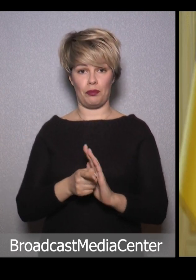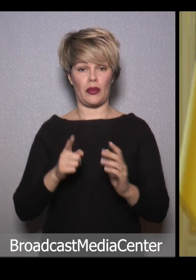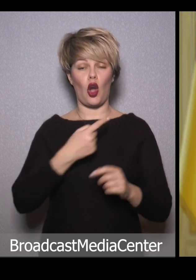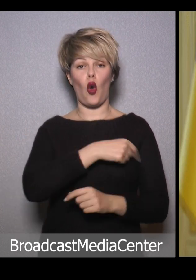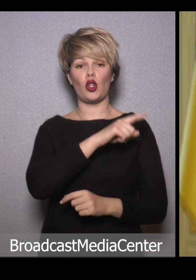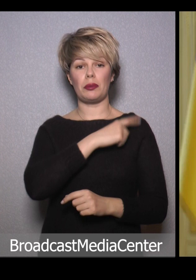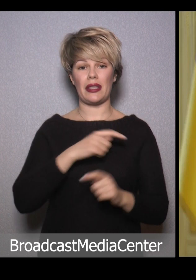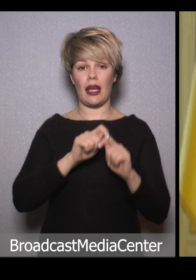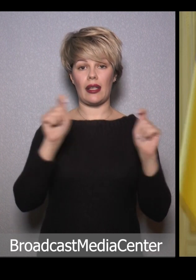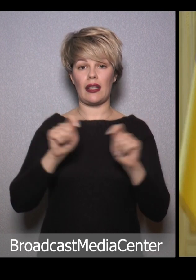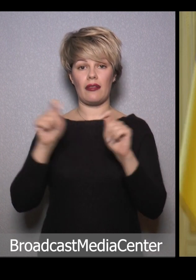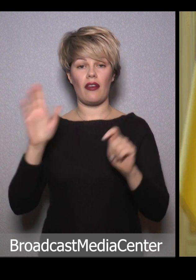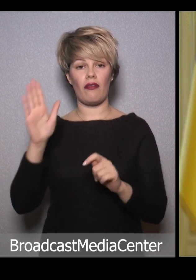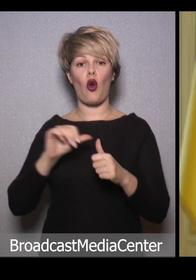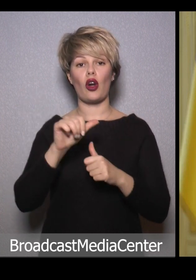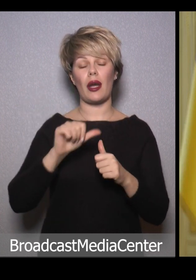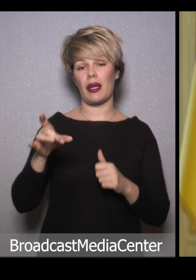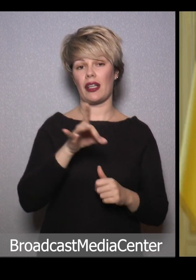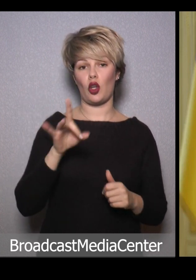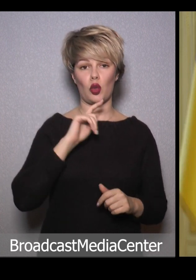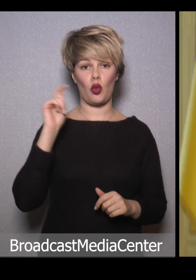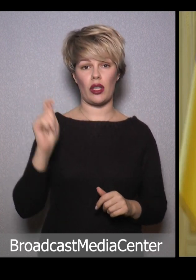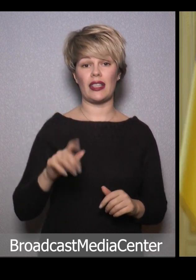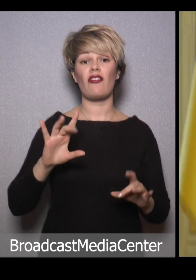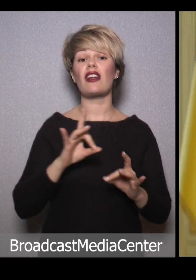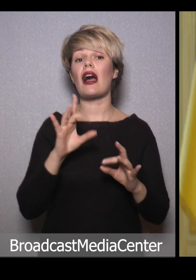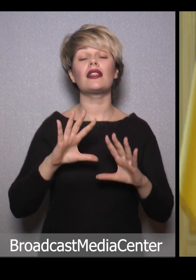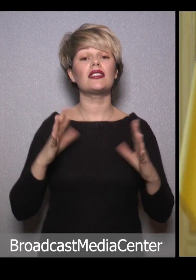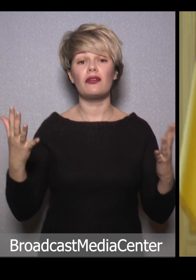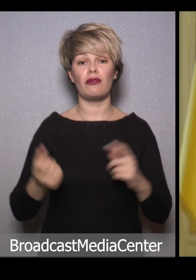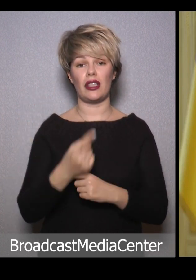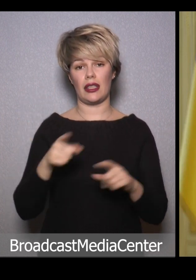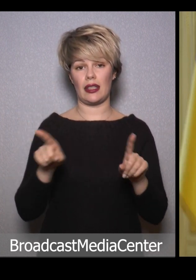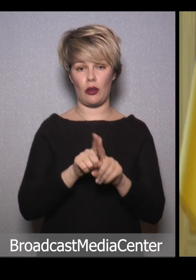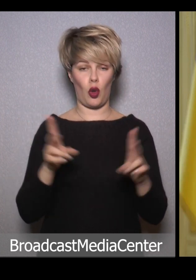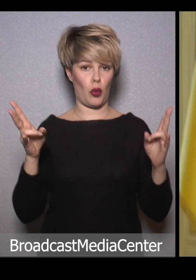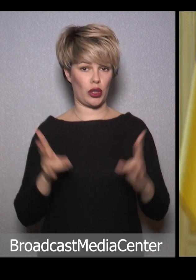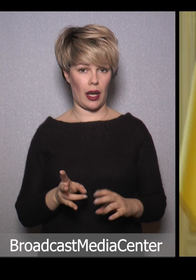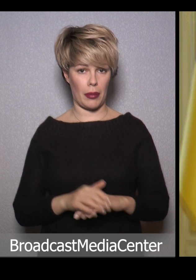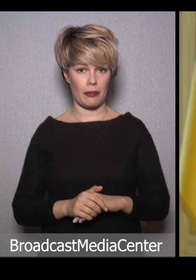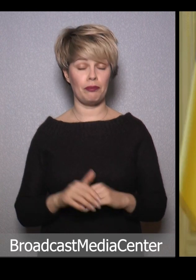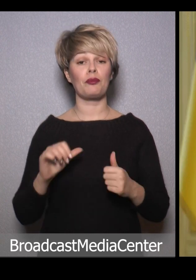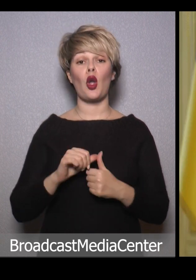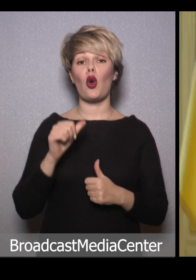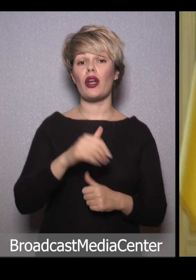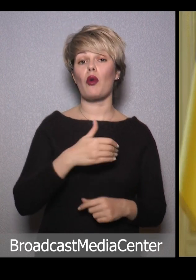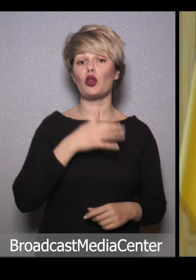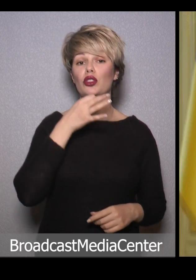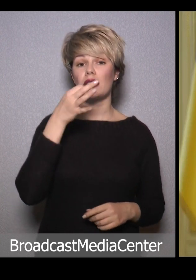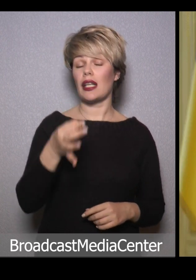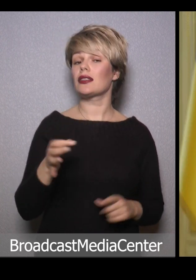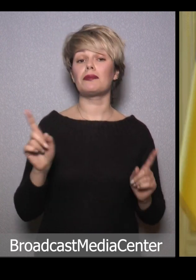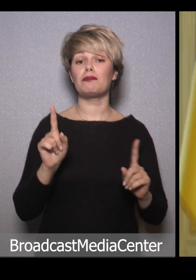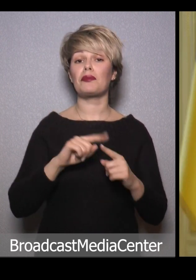мобільних госпіталів в окремих регіонах України у разі виникнення такої потреби. Окремо хочу